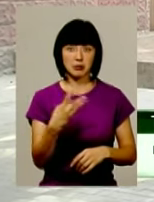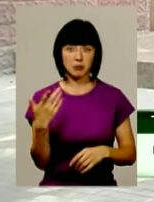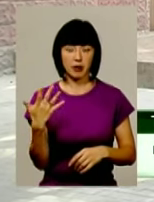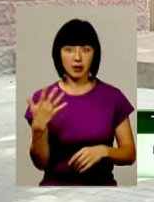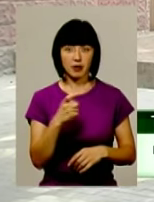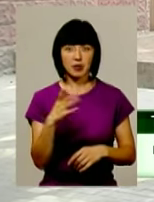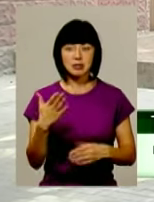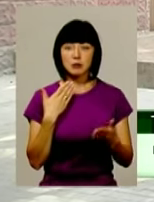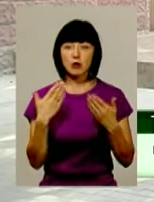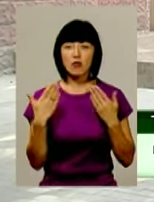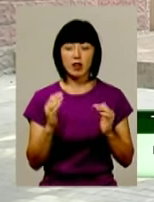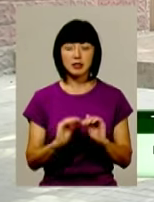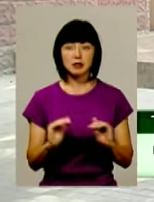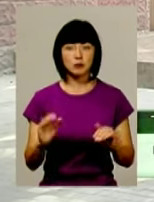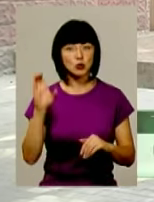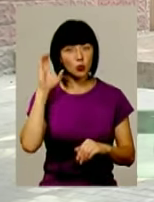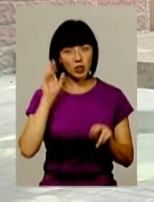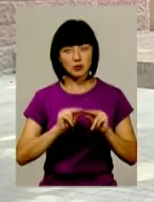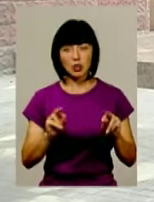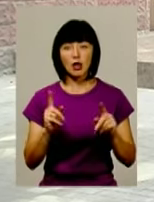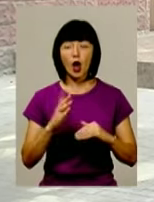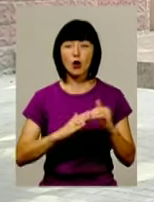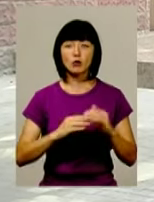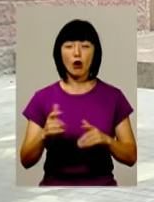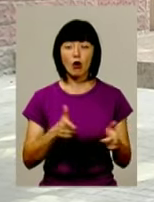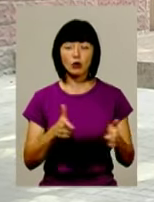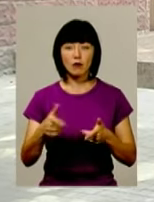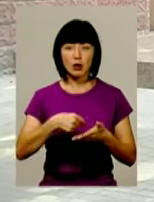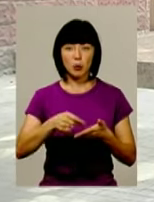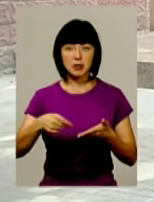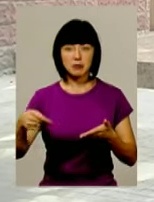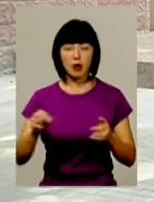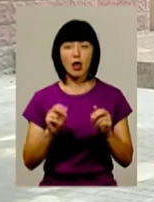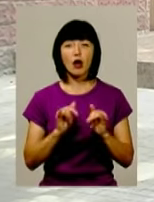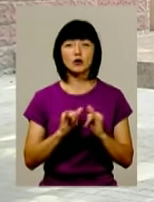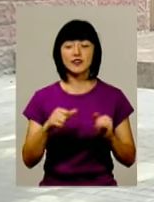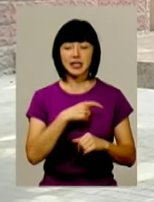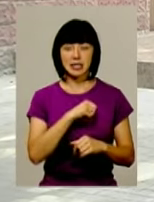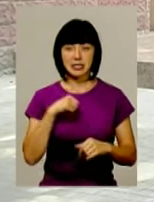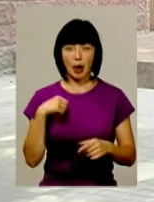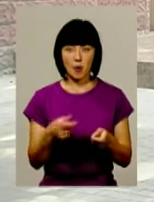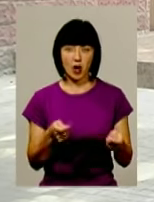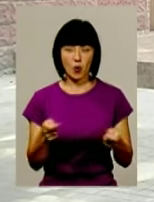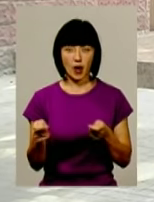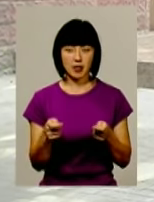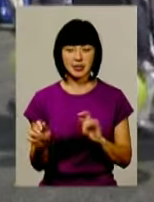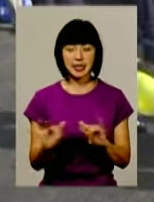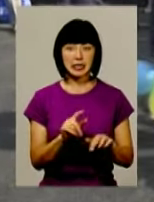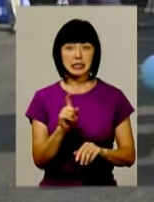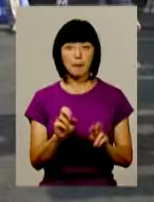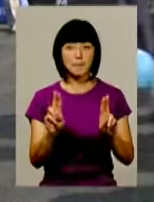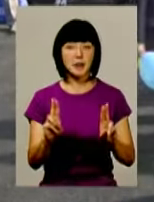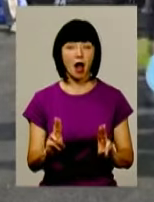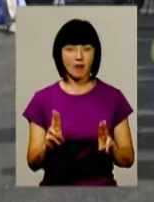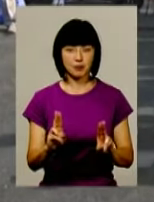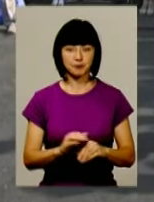однолітками, слухати вчителя, наскільки ручка готова до письма, наскільки в неї розвинена саморегуляція, тобто діяти за правилом. Для